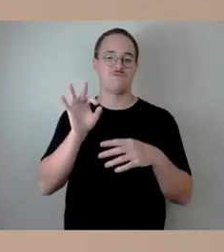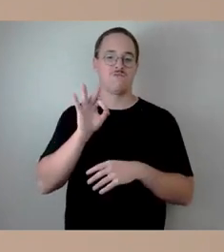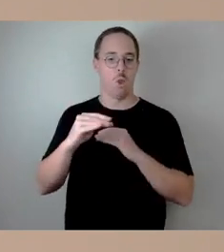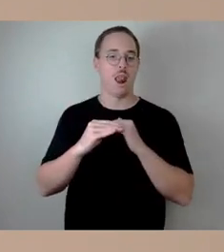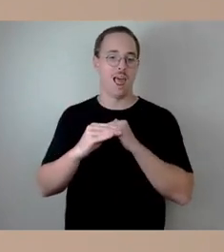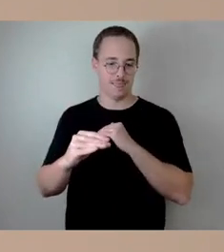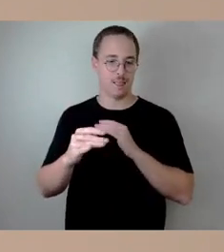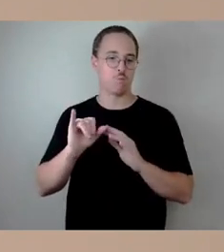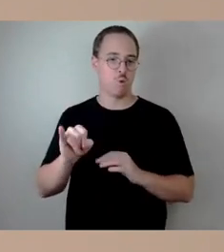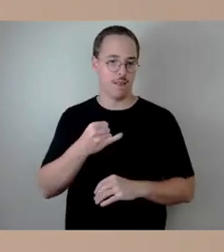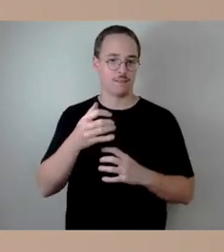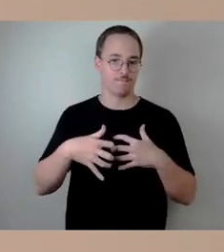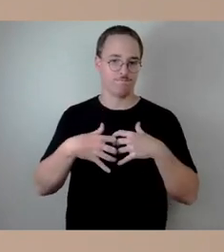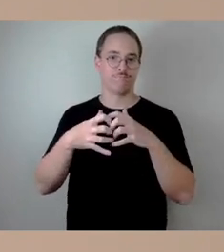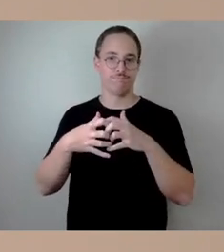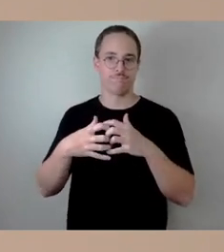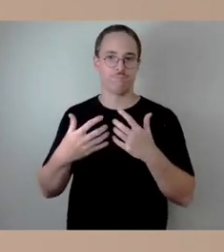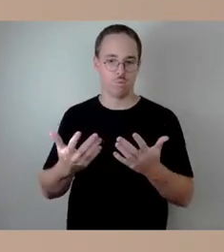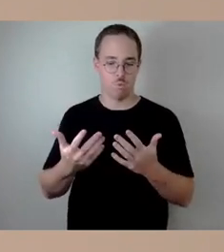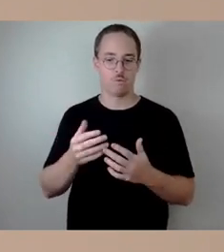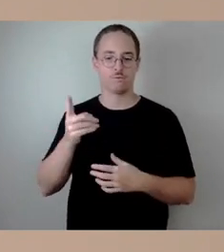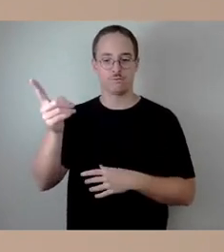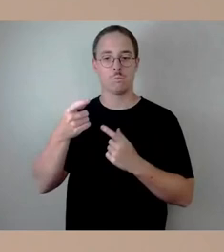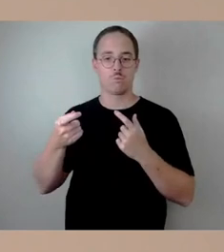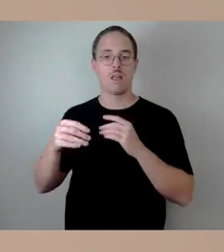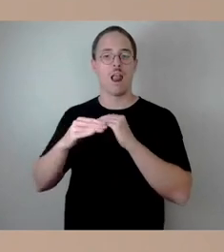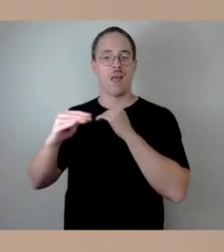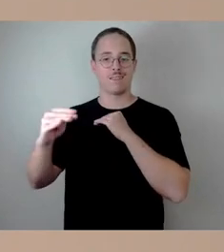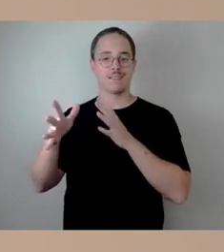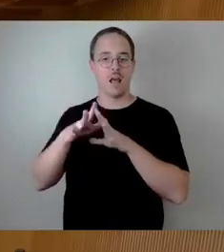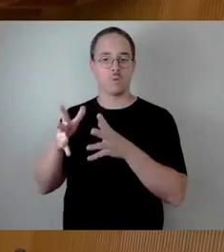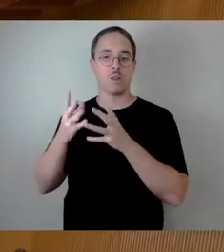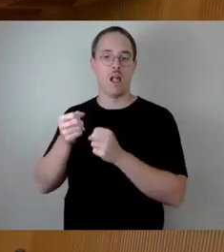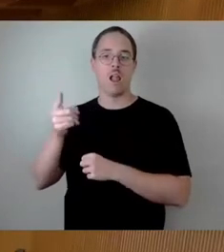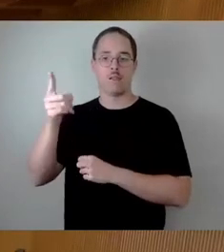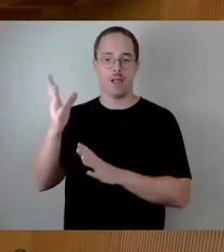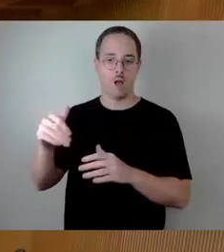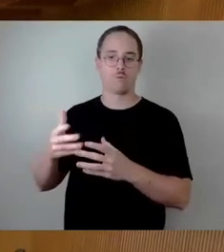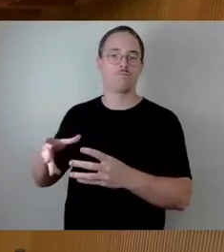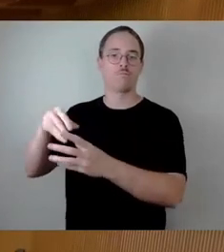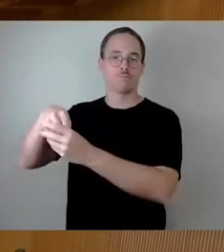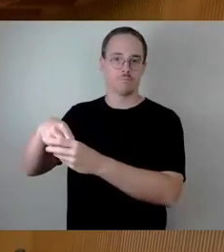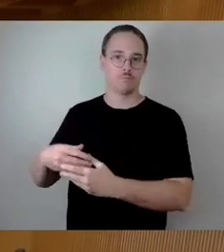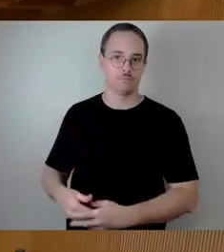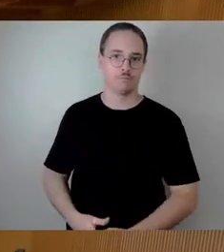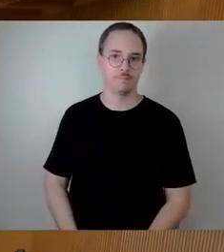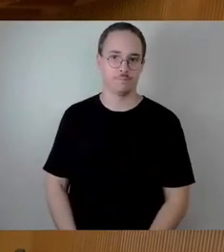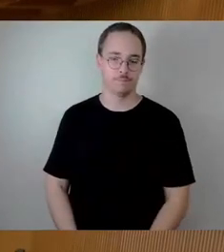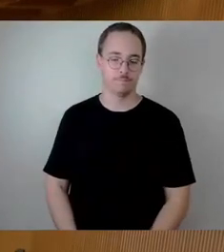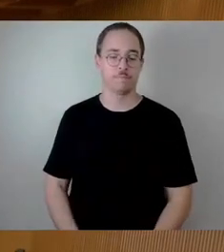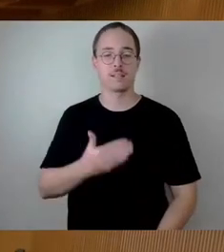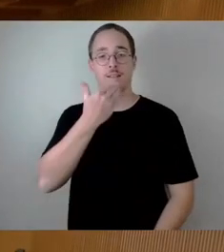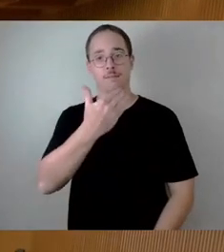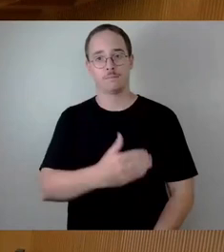Sorge tragen, dass es im Landeshaushalt entsprechend verankert wird. Danke. So, dann BSW hat jetzt keine